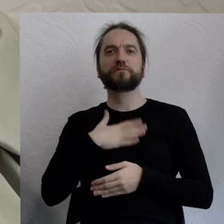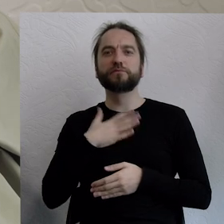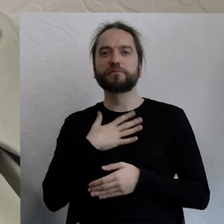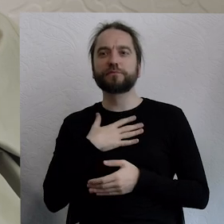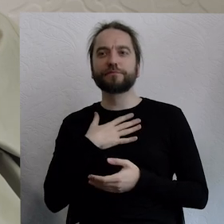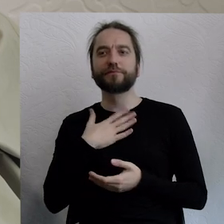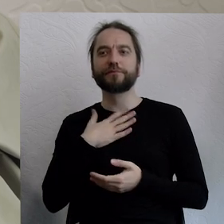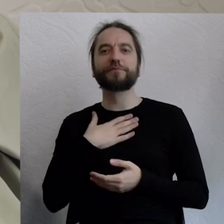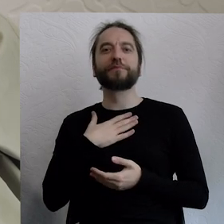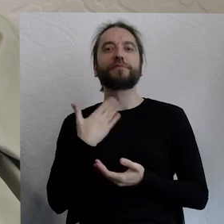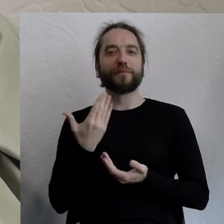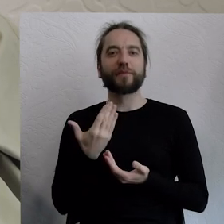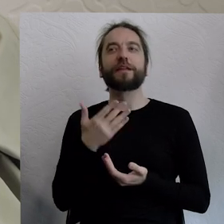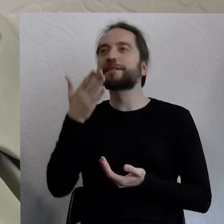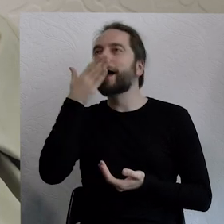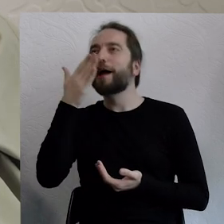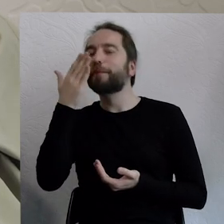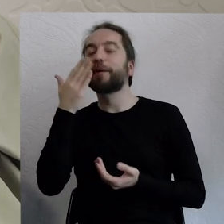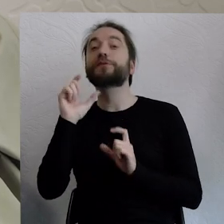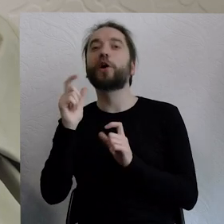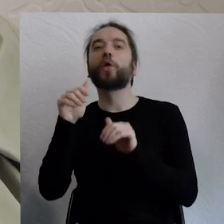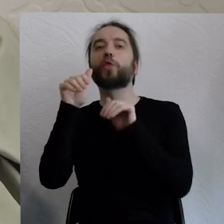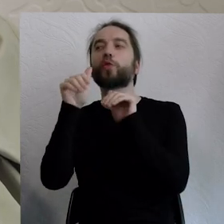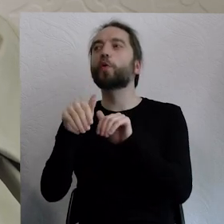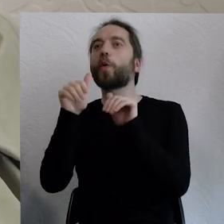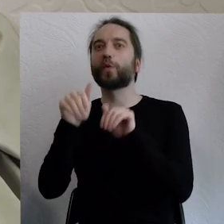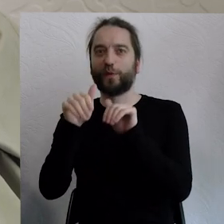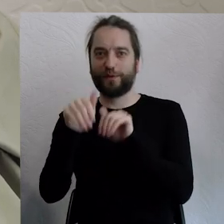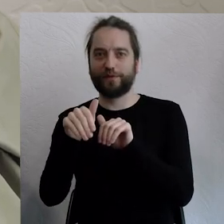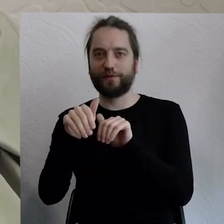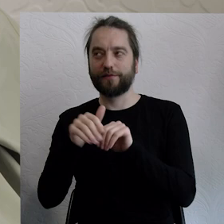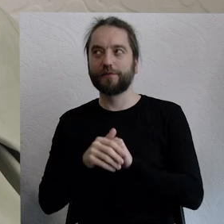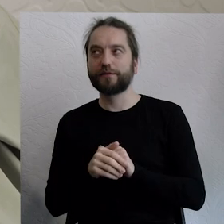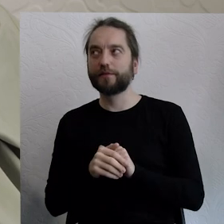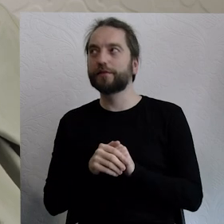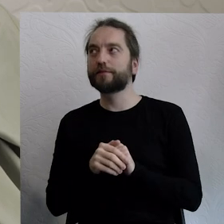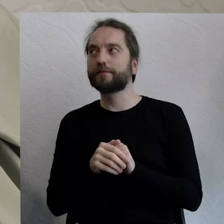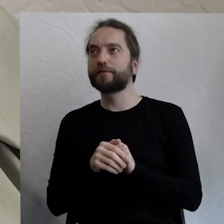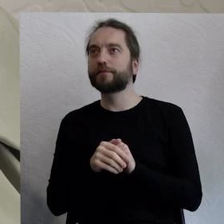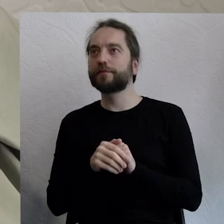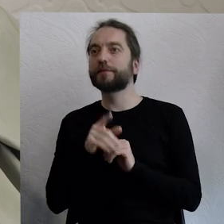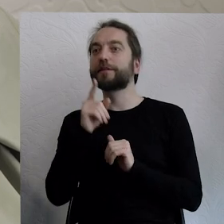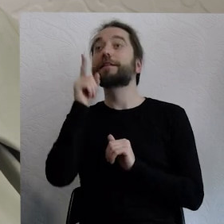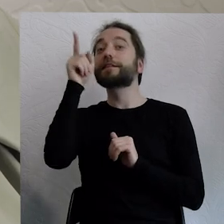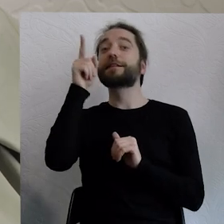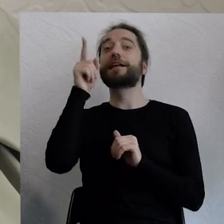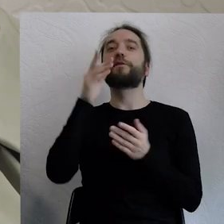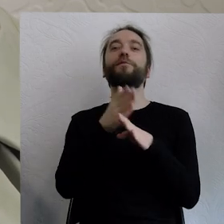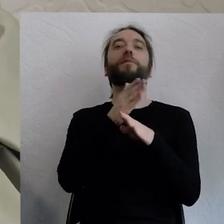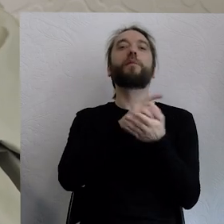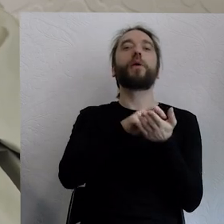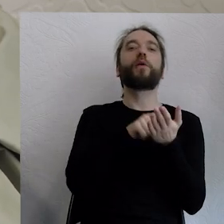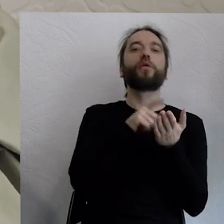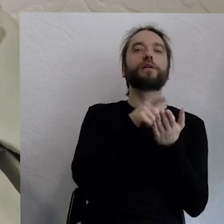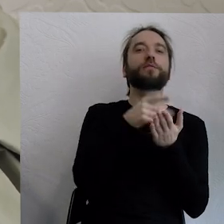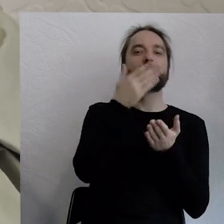To jest bardzo ważny element tej historii, bo to czułam... Tering jest w przedpokoju, to może... Poczujcie to,